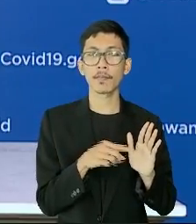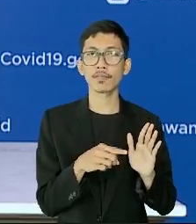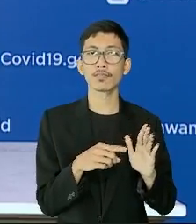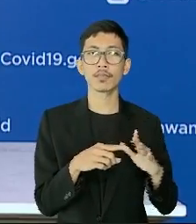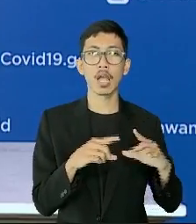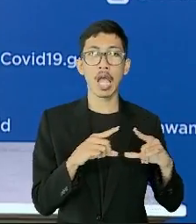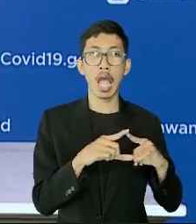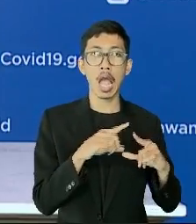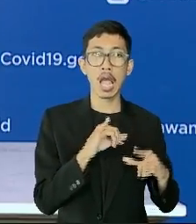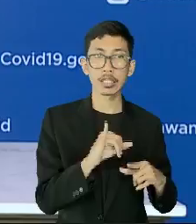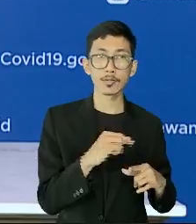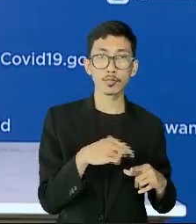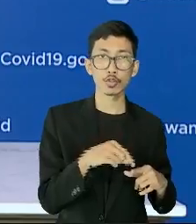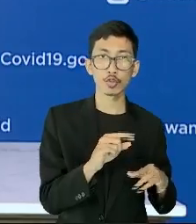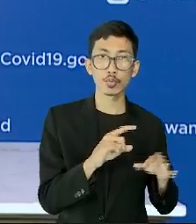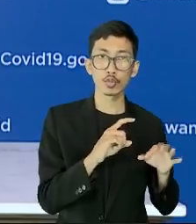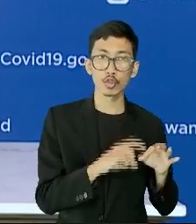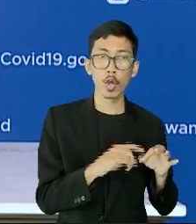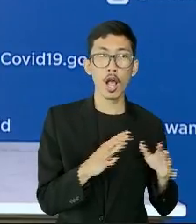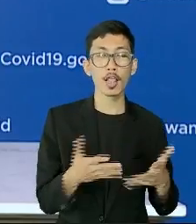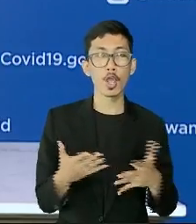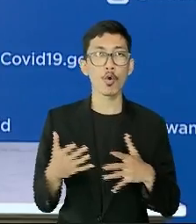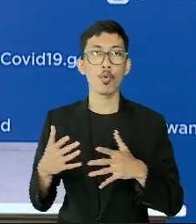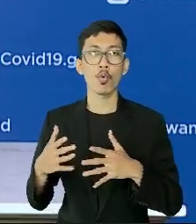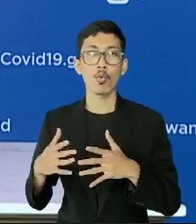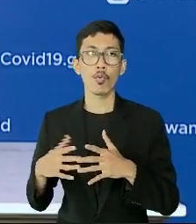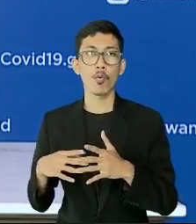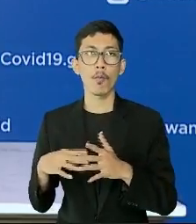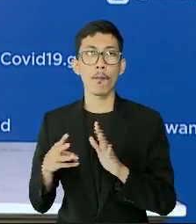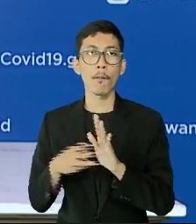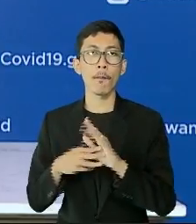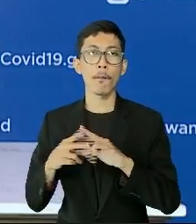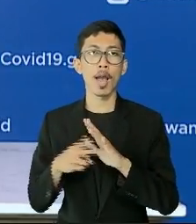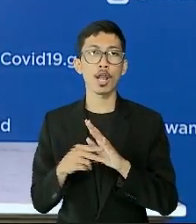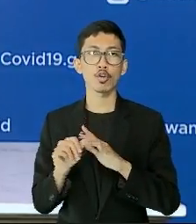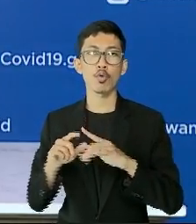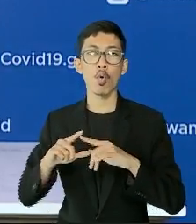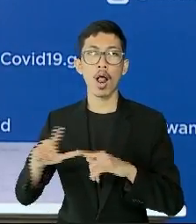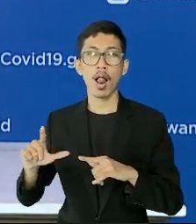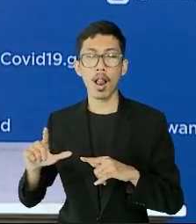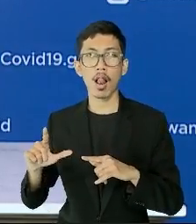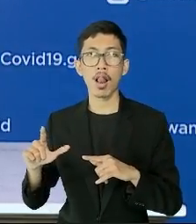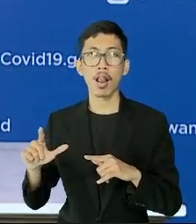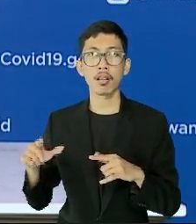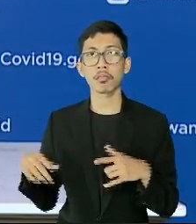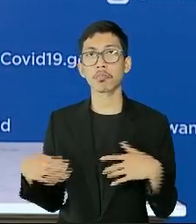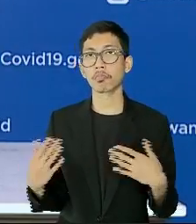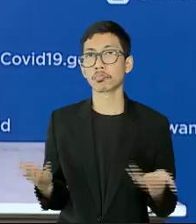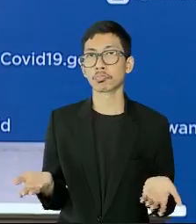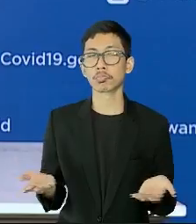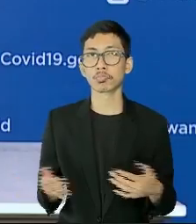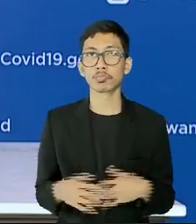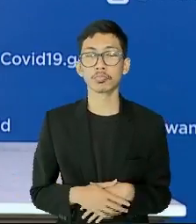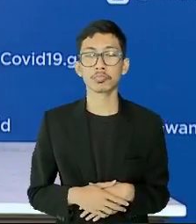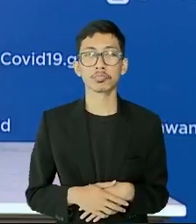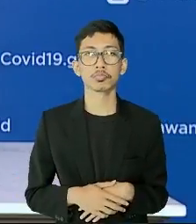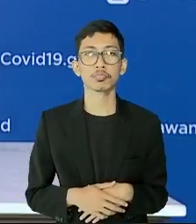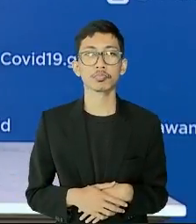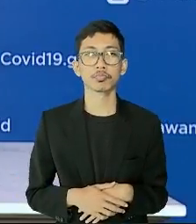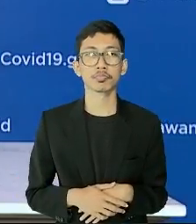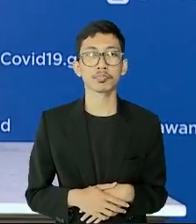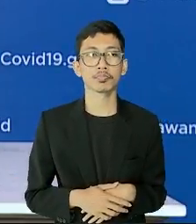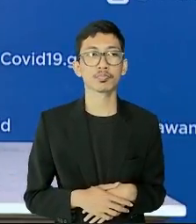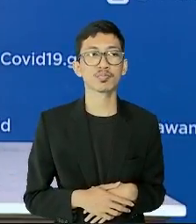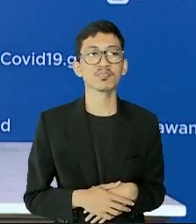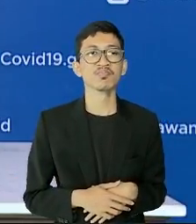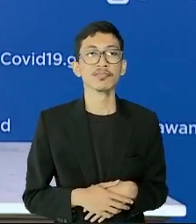intelligence atau masih secara manual mengingat ada faktor kondisi di lapangan yang dinamis? Terima kasih. Terima kasih pada Nikkei